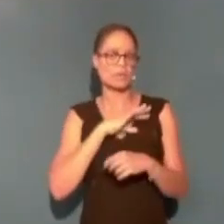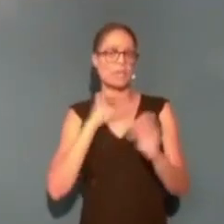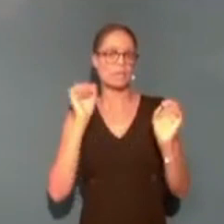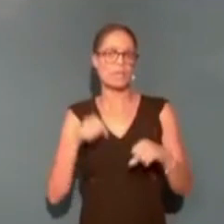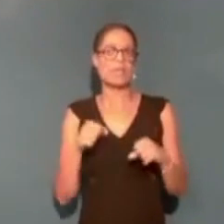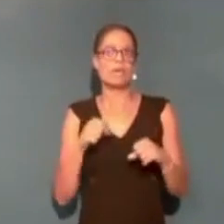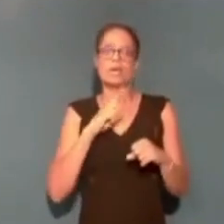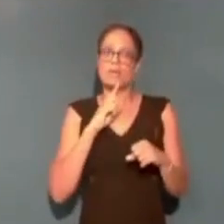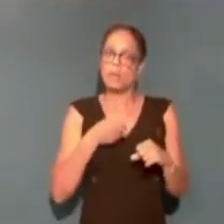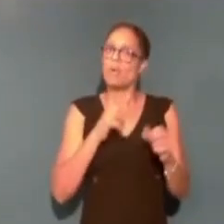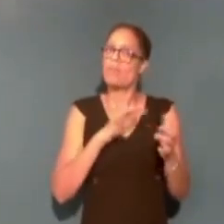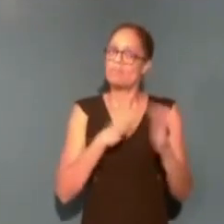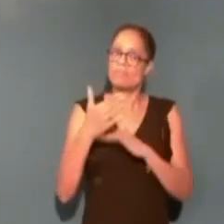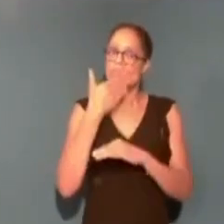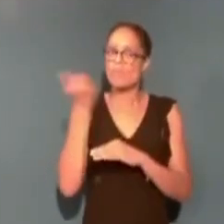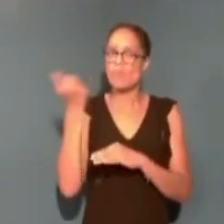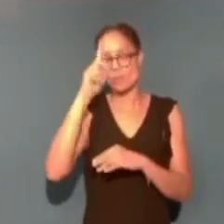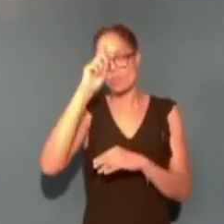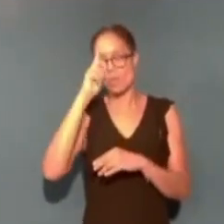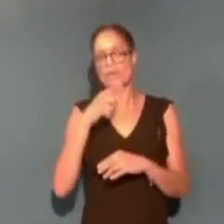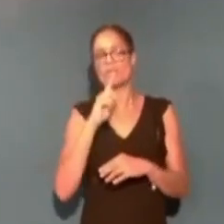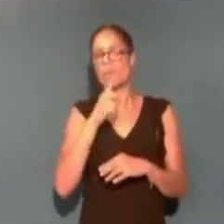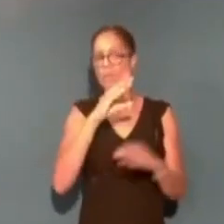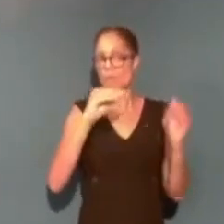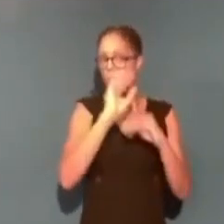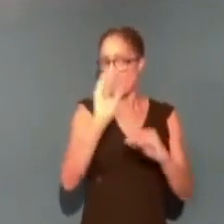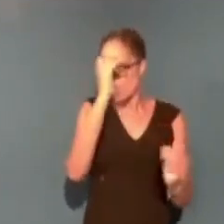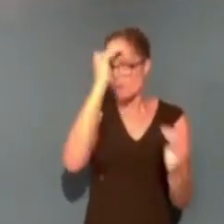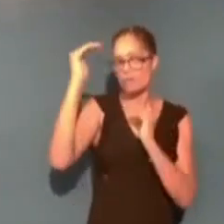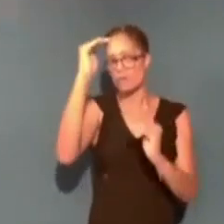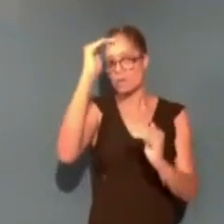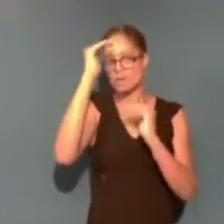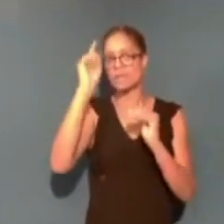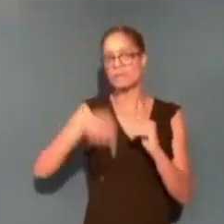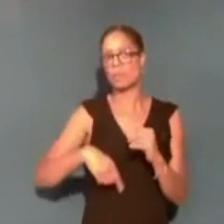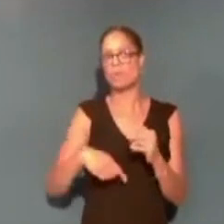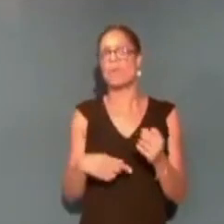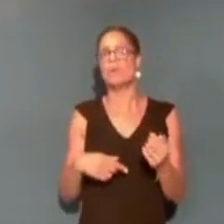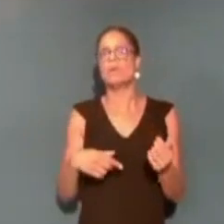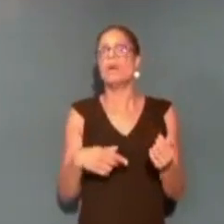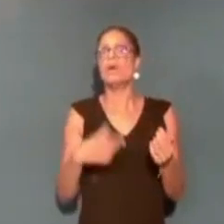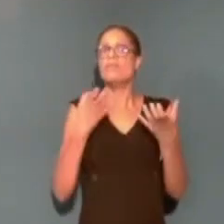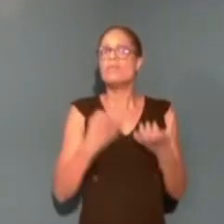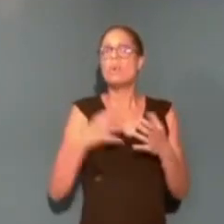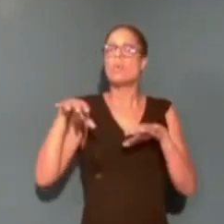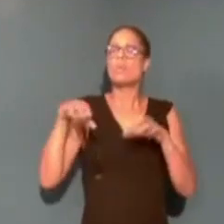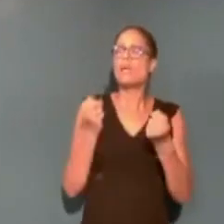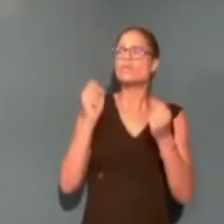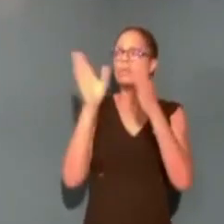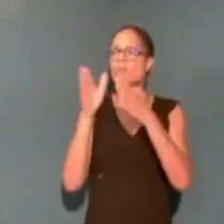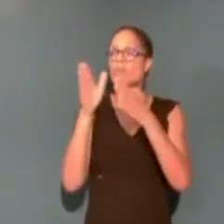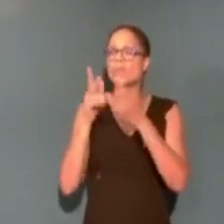pour que la population ait confiance en nous lorsque nous demandons davantage de compétences, davantage de pouvoir.